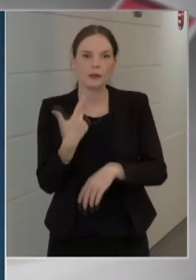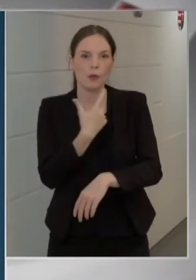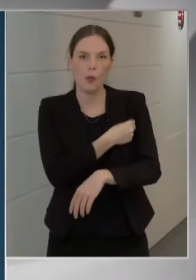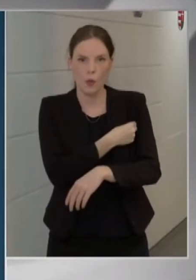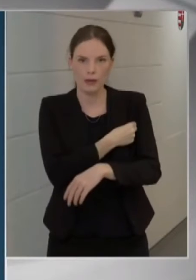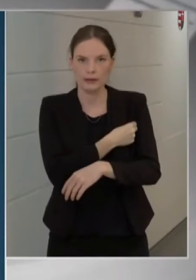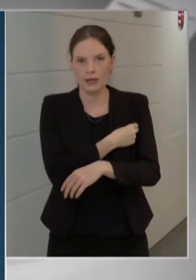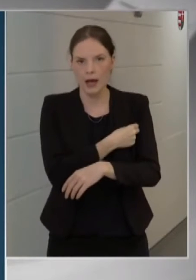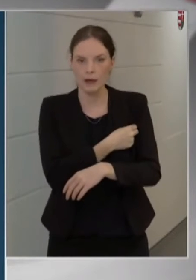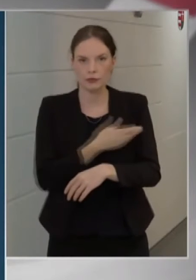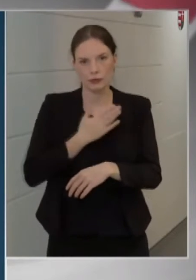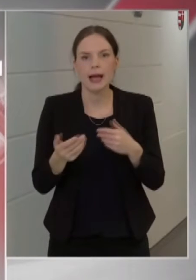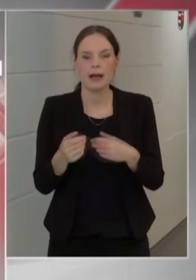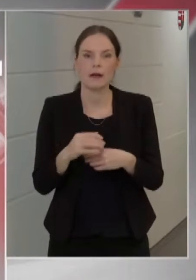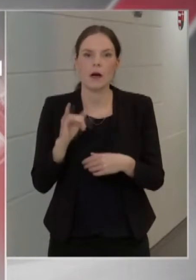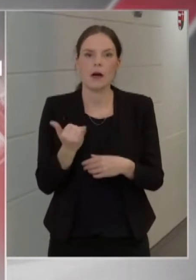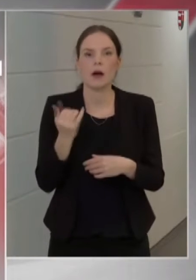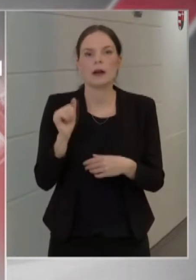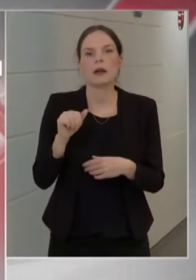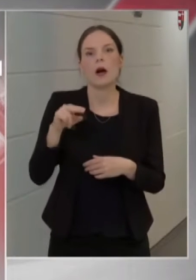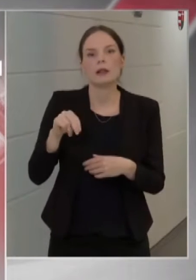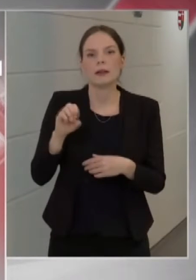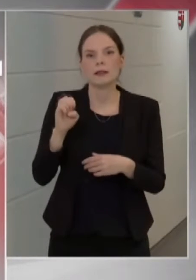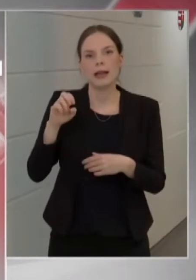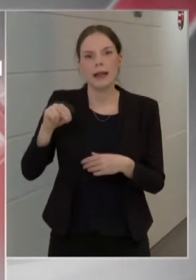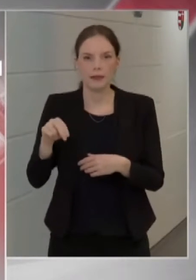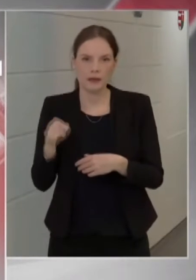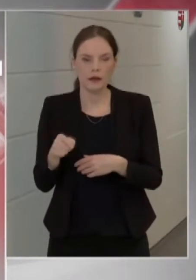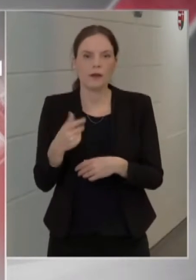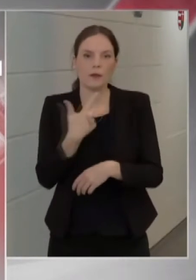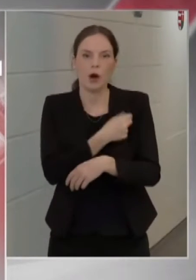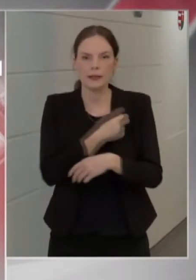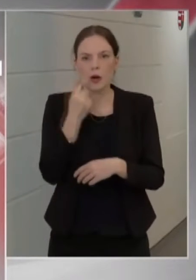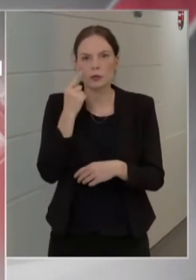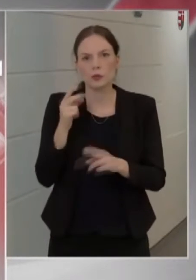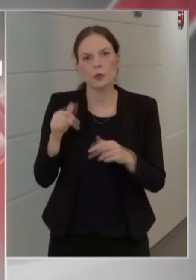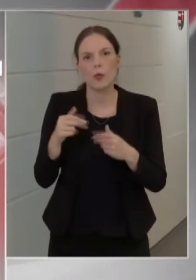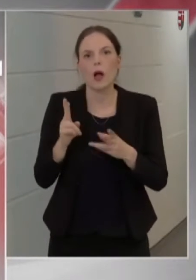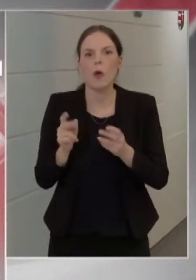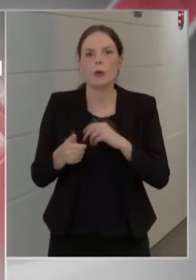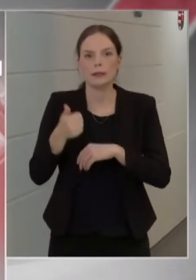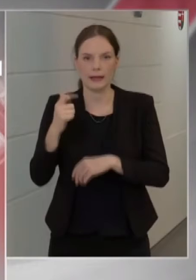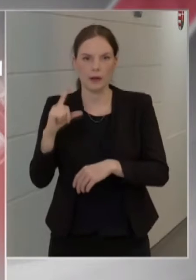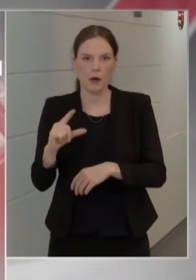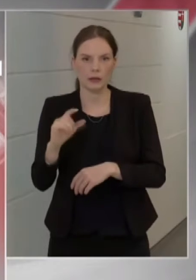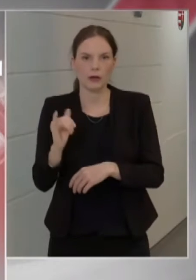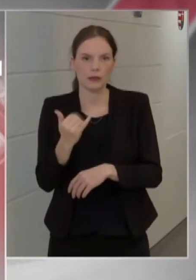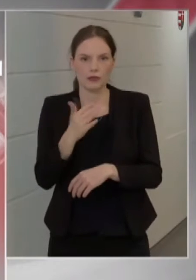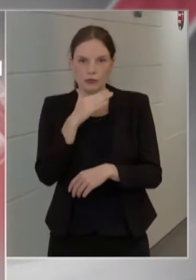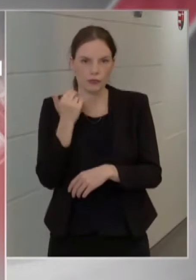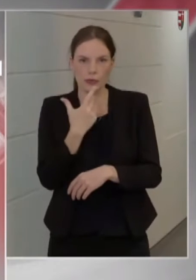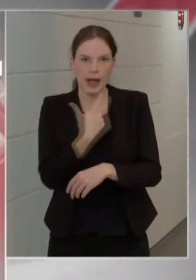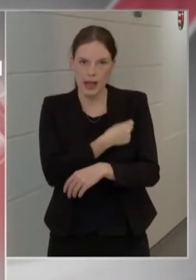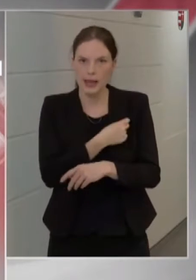legalább az első adag vakcinát. Ma 64.800 adag Moderna, holnap 67.200 adag AstraZeneca